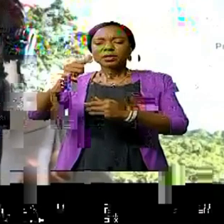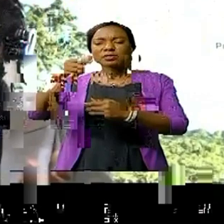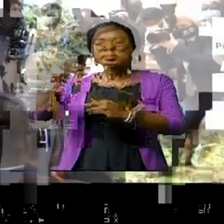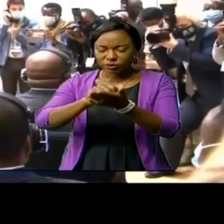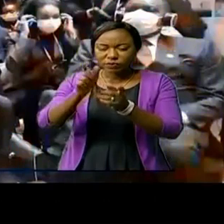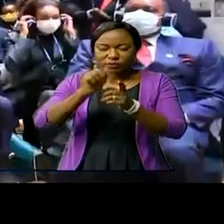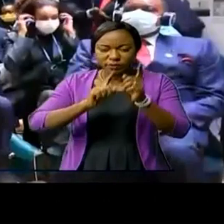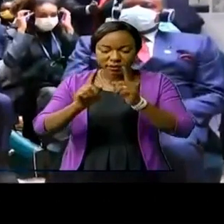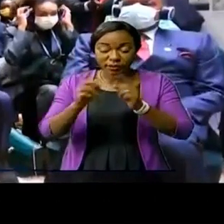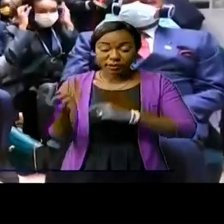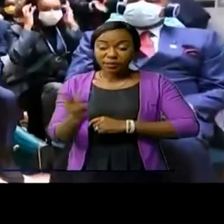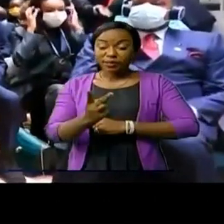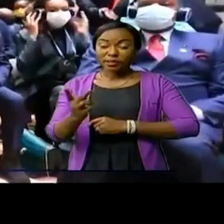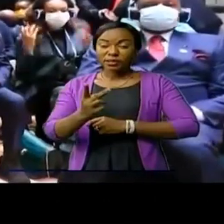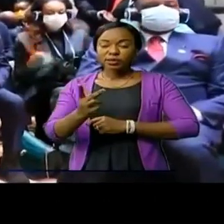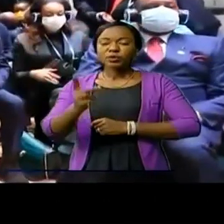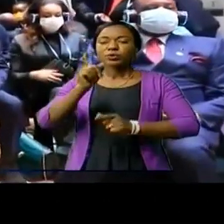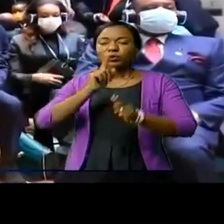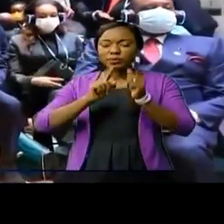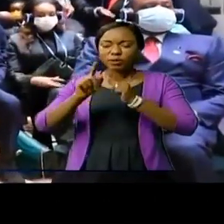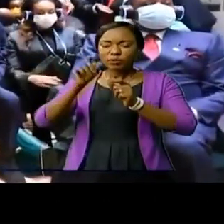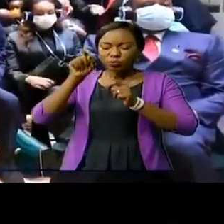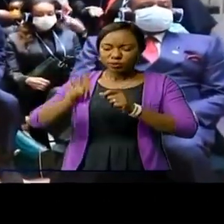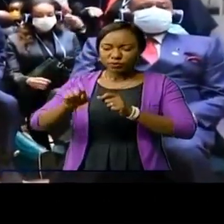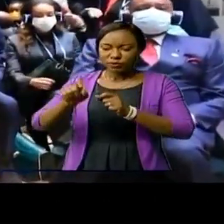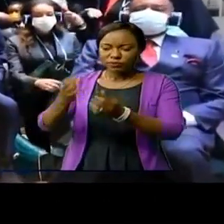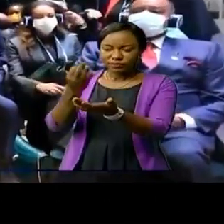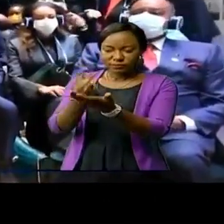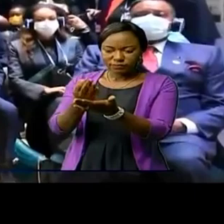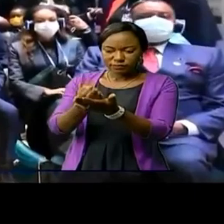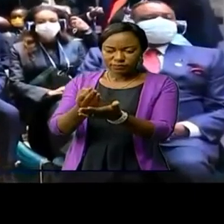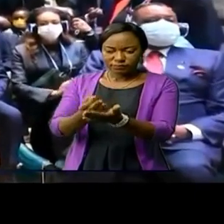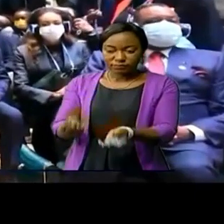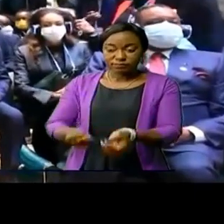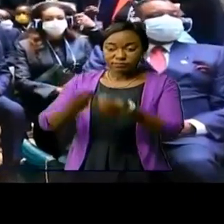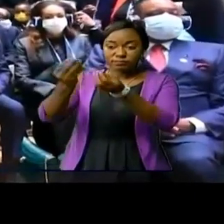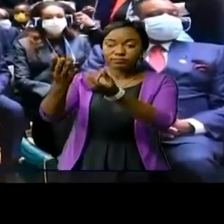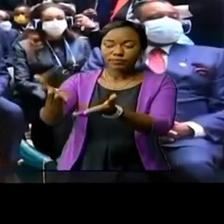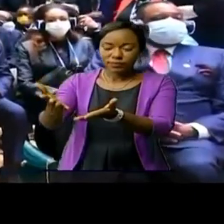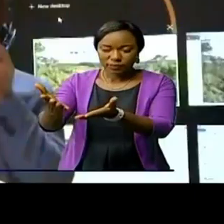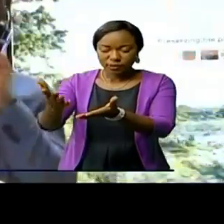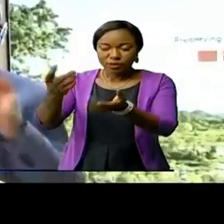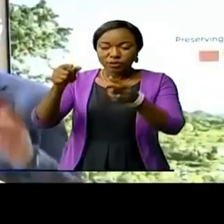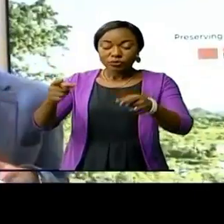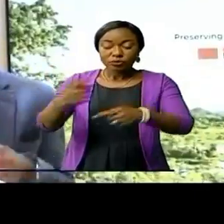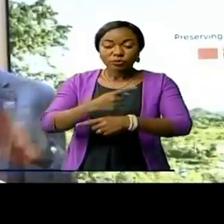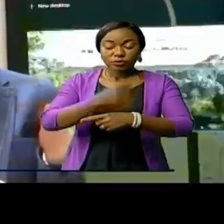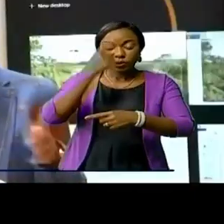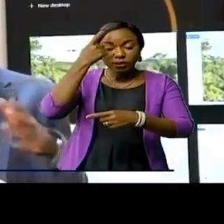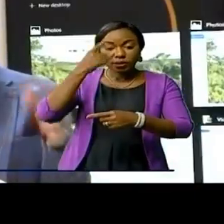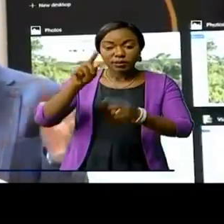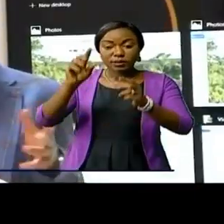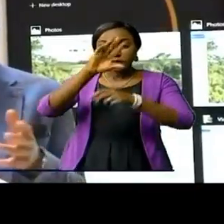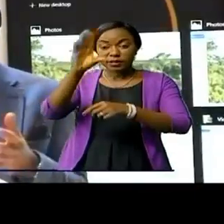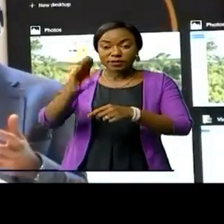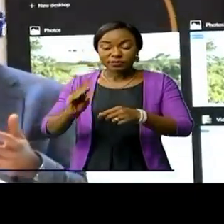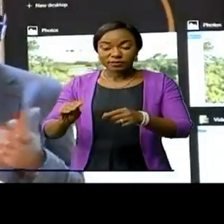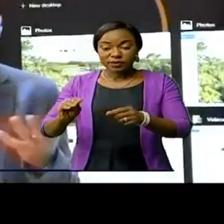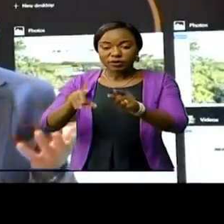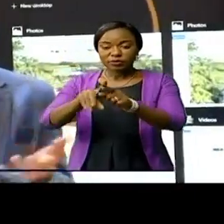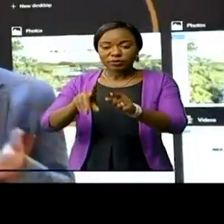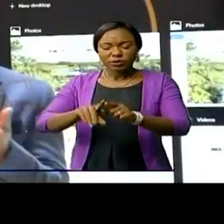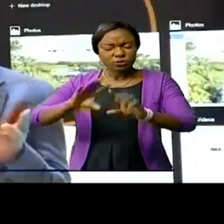Les deux chefs d'État ont évoqué les fonds bleus pour le bassin du Congo, qui constitue à ces jours un enjeu africain et